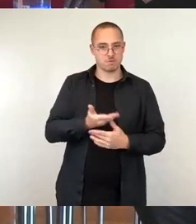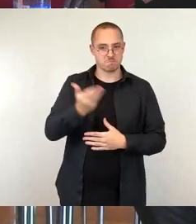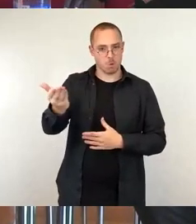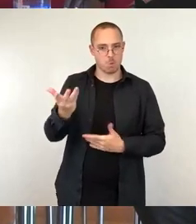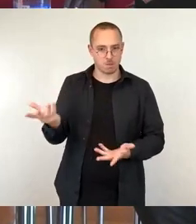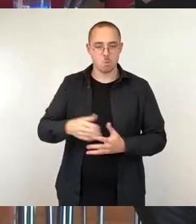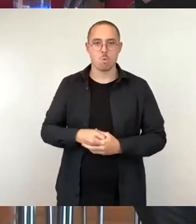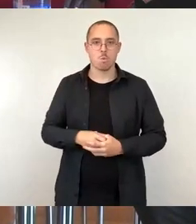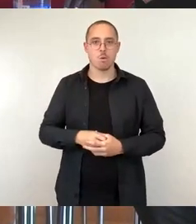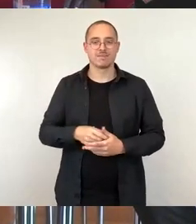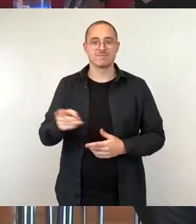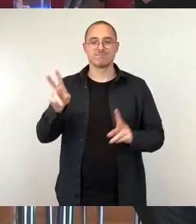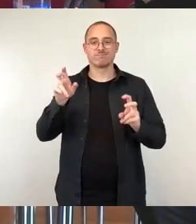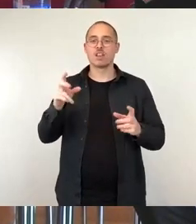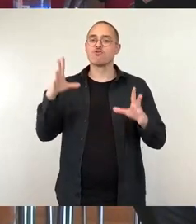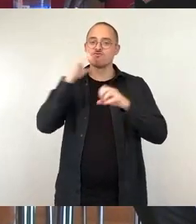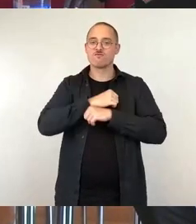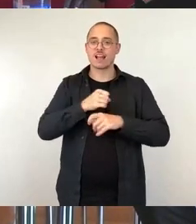dem Bürgermeister über die Straße zu helfen.